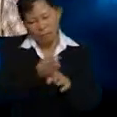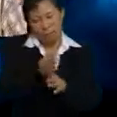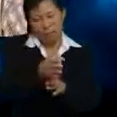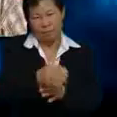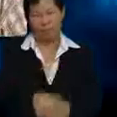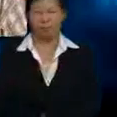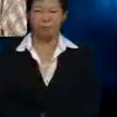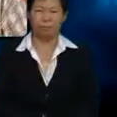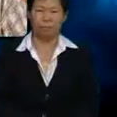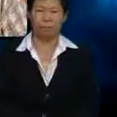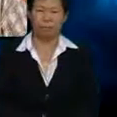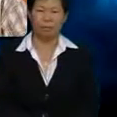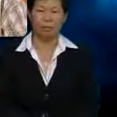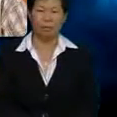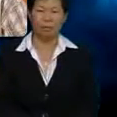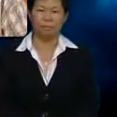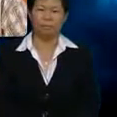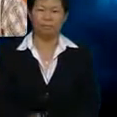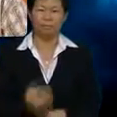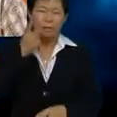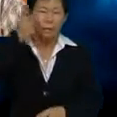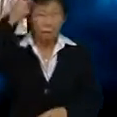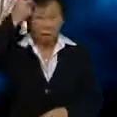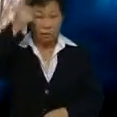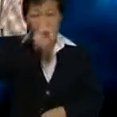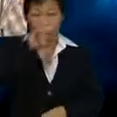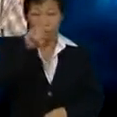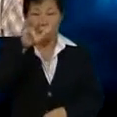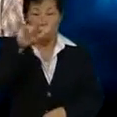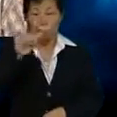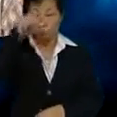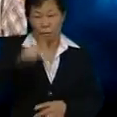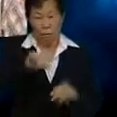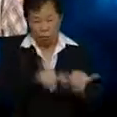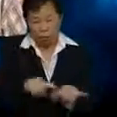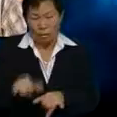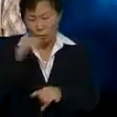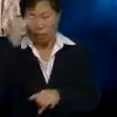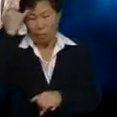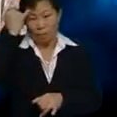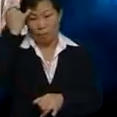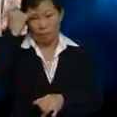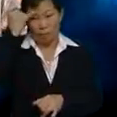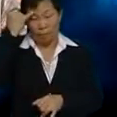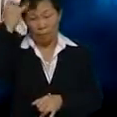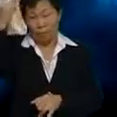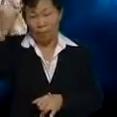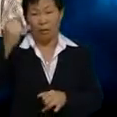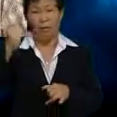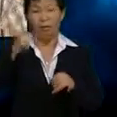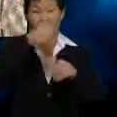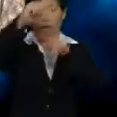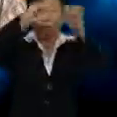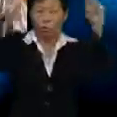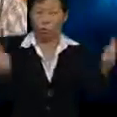yang mereka cuburi. Jadi, kematangan Julia ini perlu diukur dari sudut pandangan global, bukan dari sudut pandangan orang Melayu